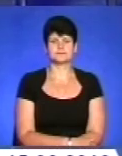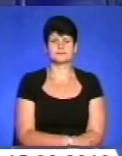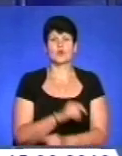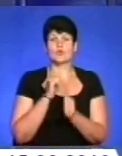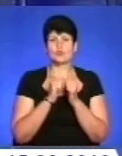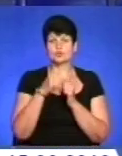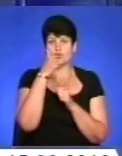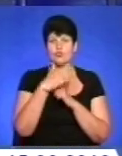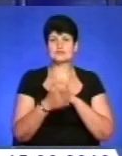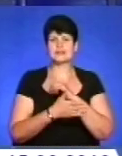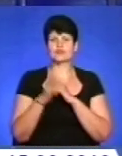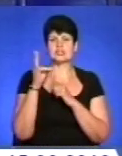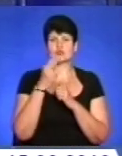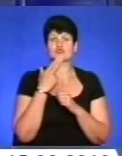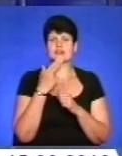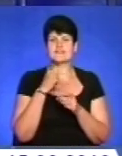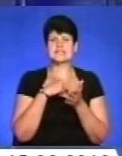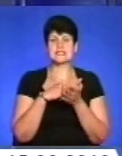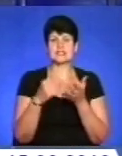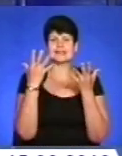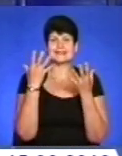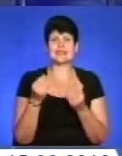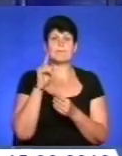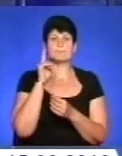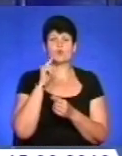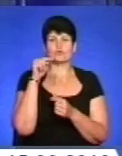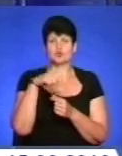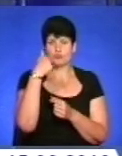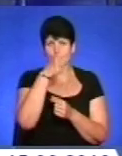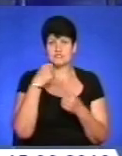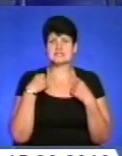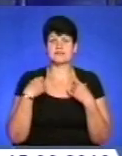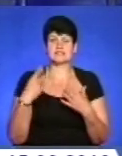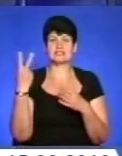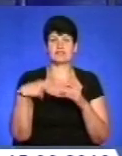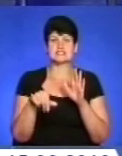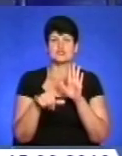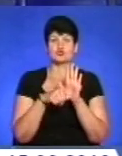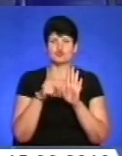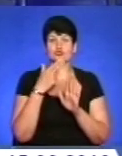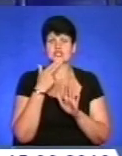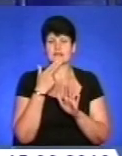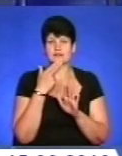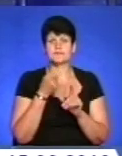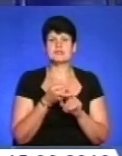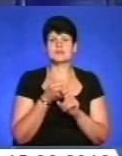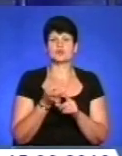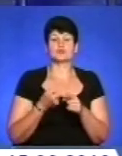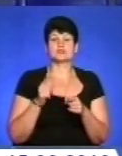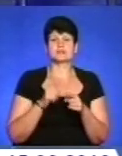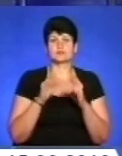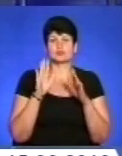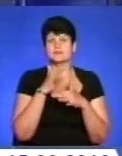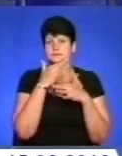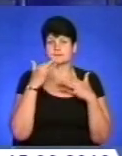Щороку в останню неділю червня в Україні відзначають День молоді. Цього року святкуватимуть 26 червня. З цієї нагоди в області відбудеться